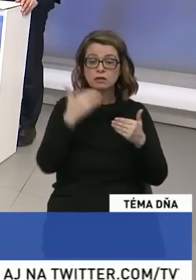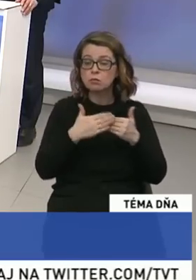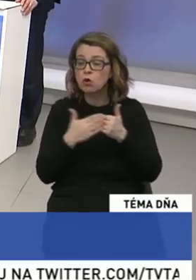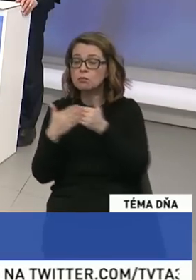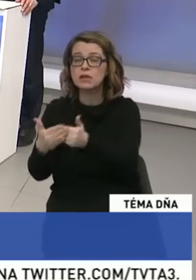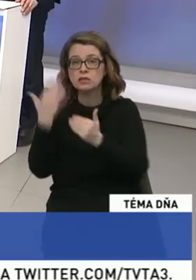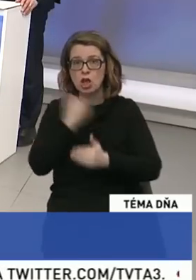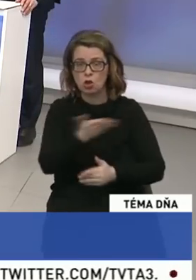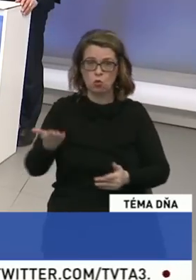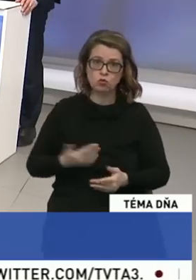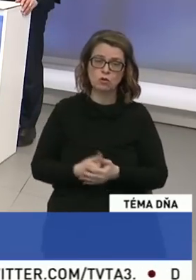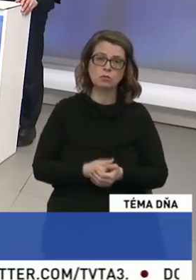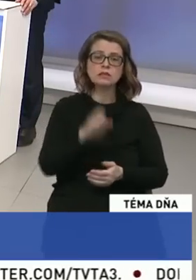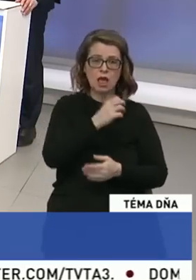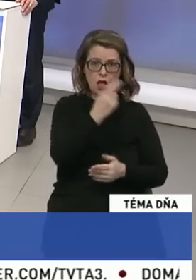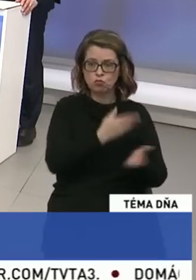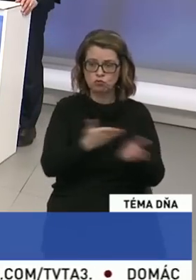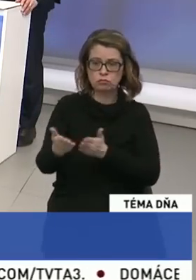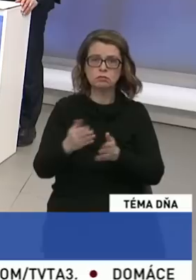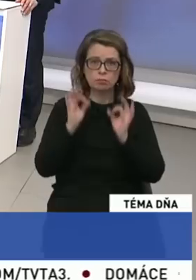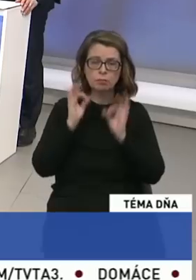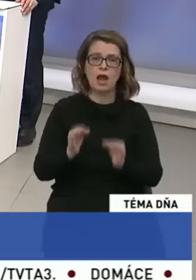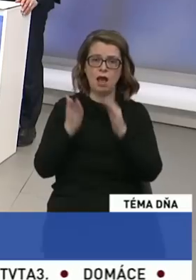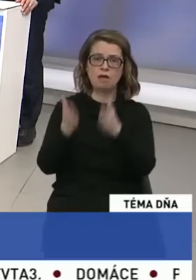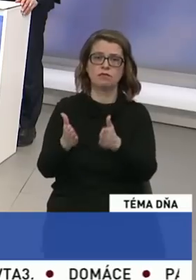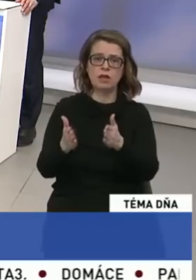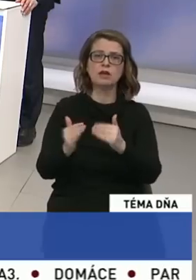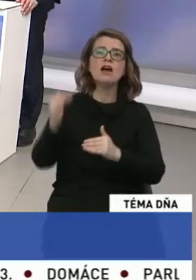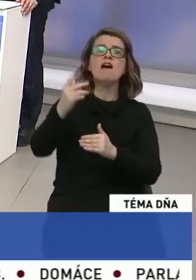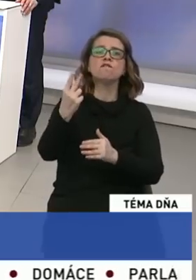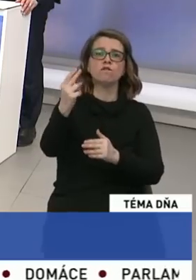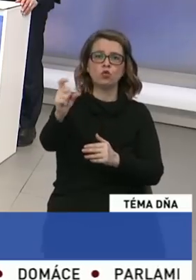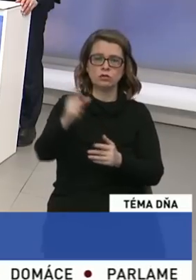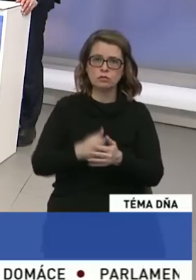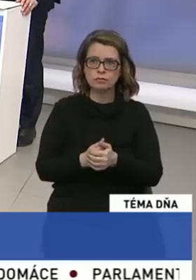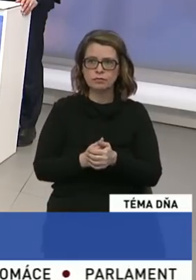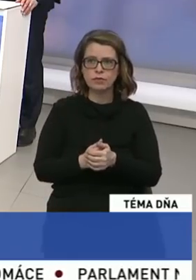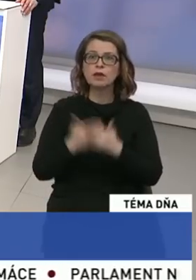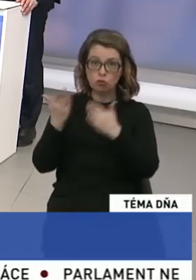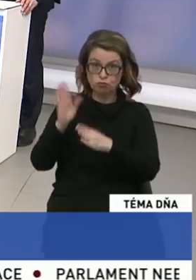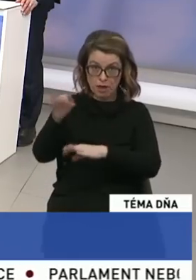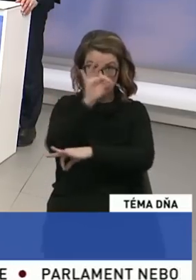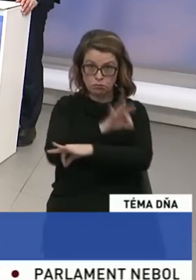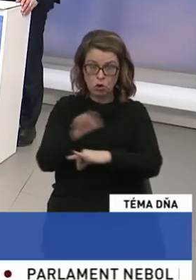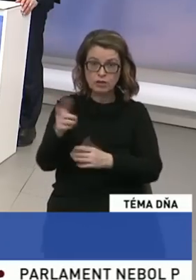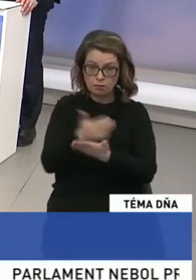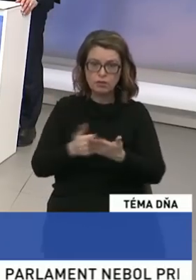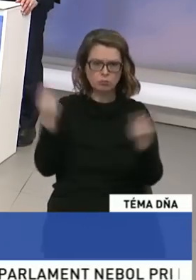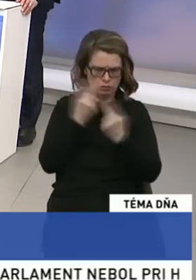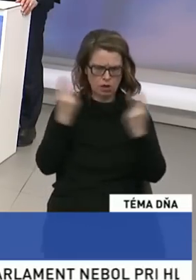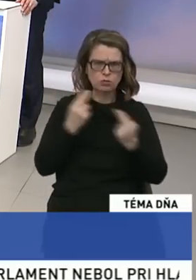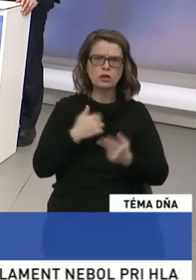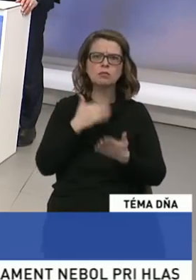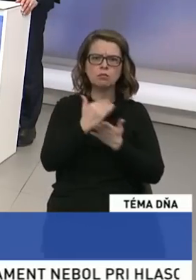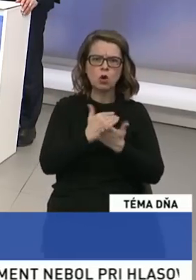finančné prostriedky z EÚ práve na vyšších územných celkoch. A môjete mať projekty, aby ste ich využili? Samozrejme, jednotlivé